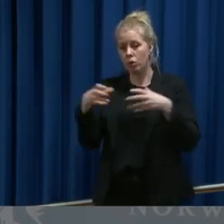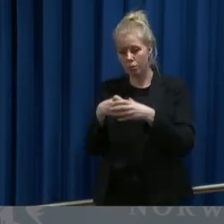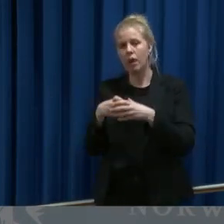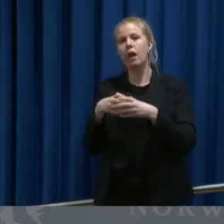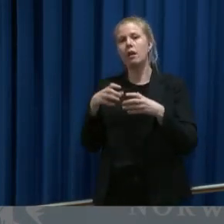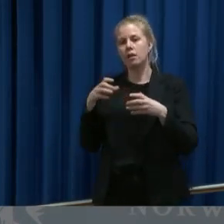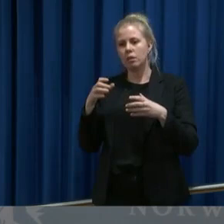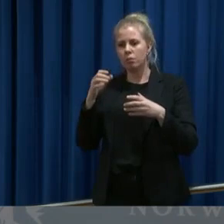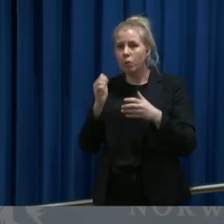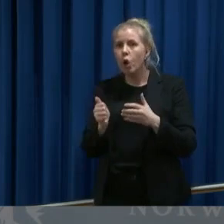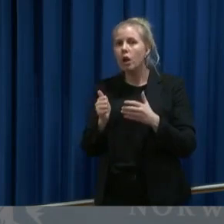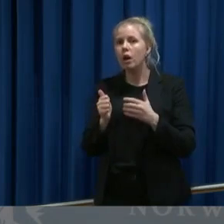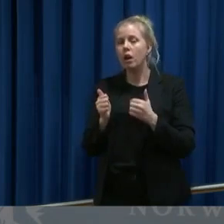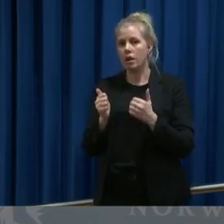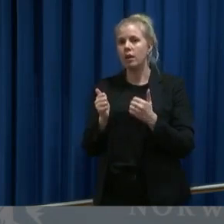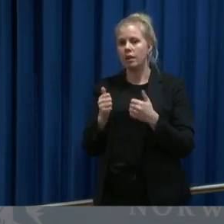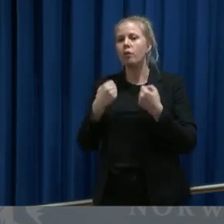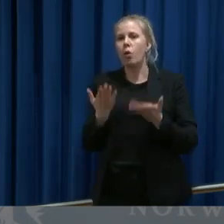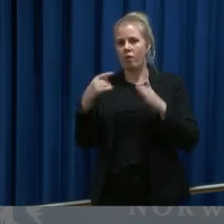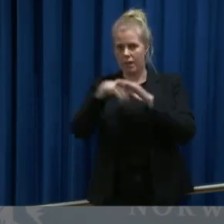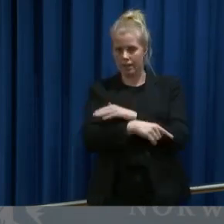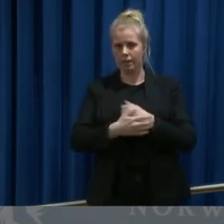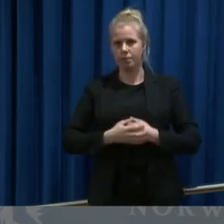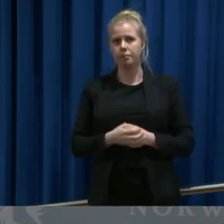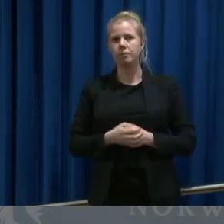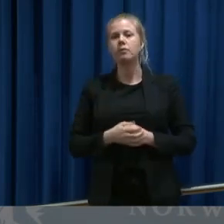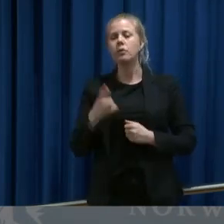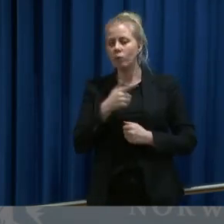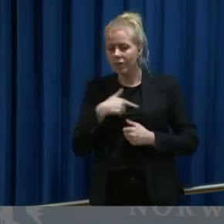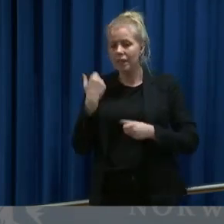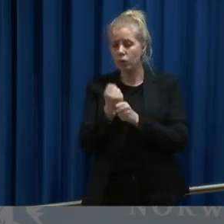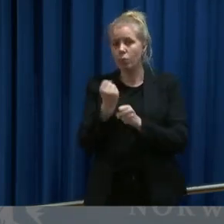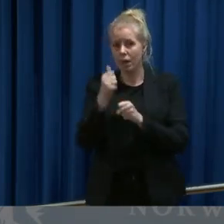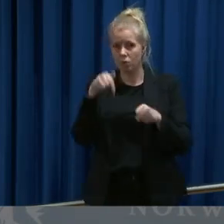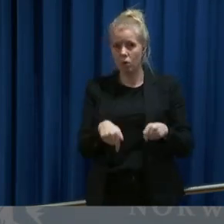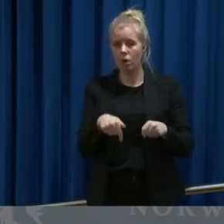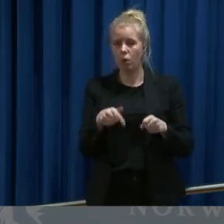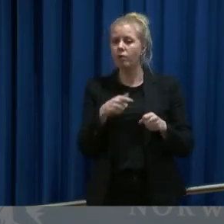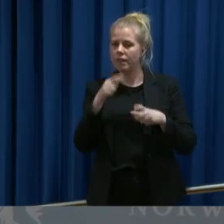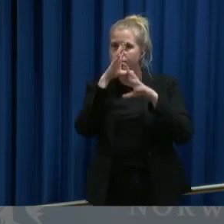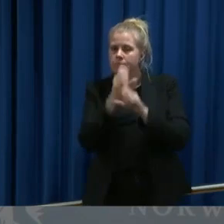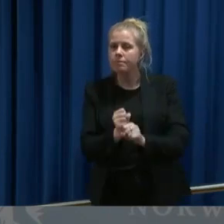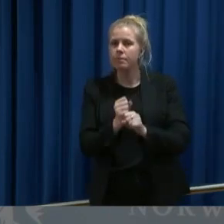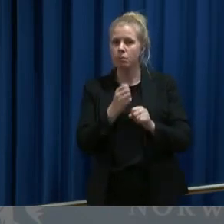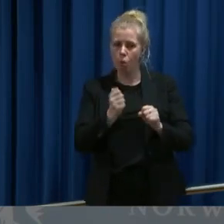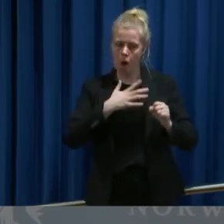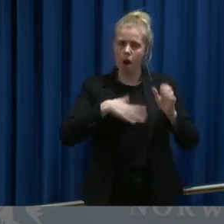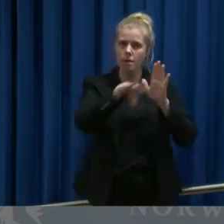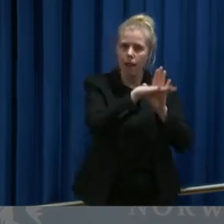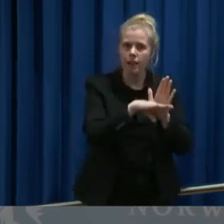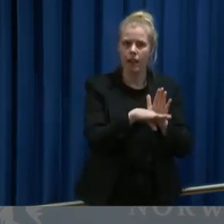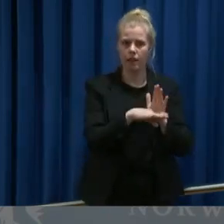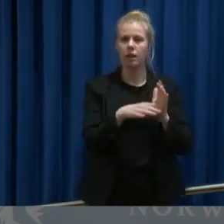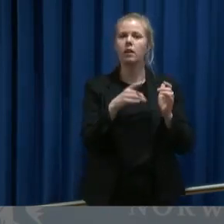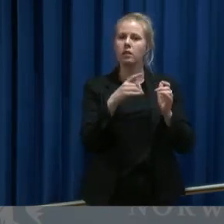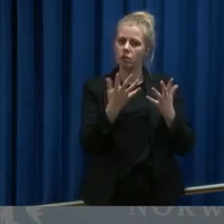fått unntak fra bortvisningen. Det jobber vi nå med. Vi er opptatt av ha regler som fungerer for